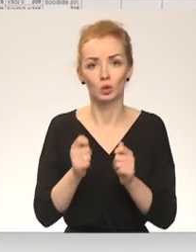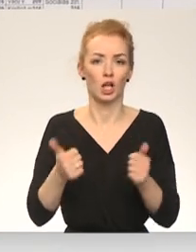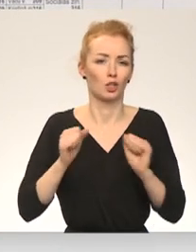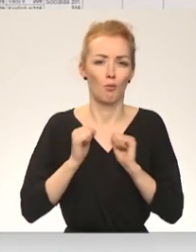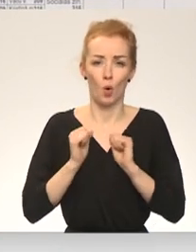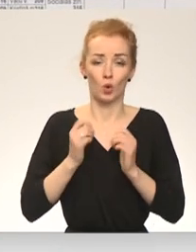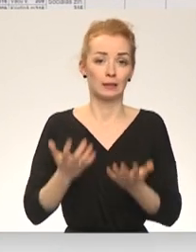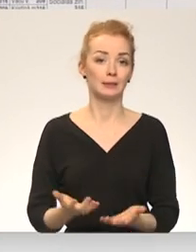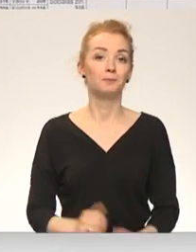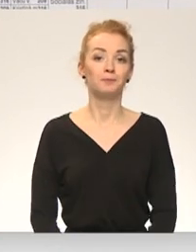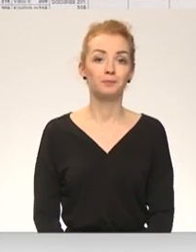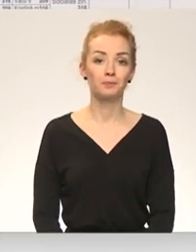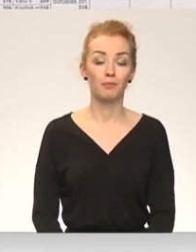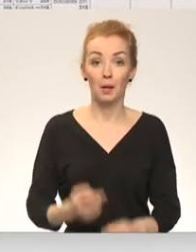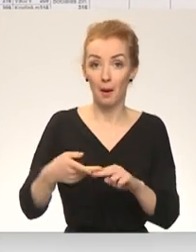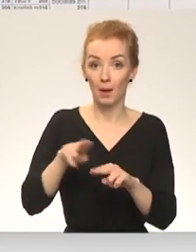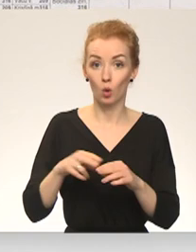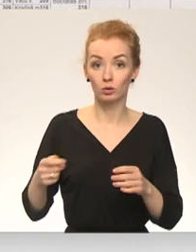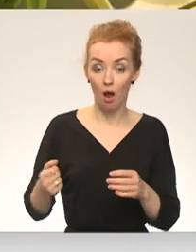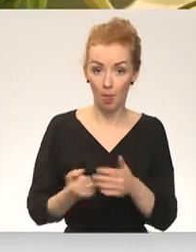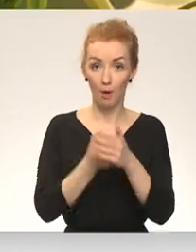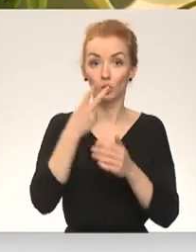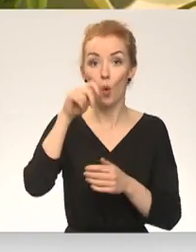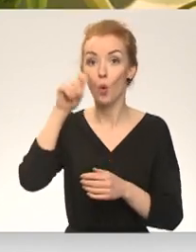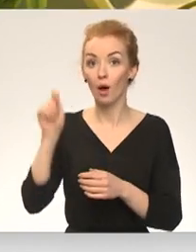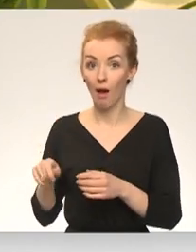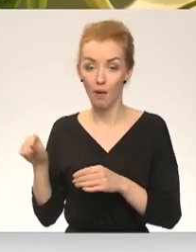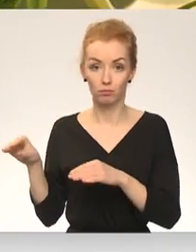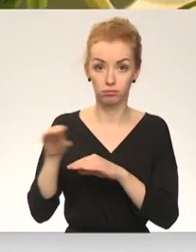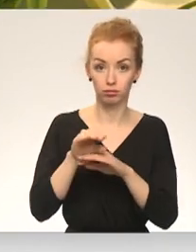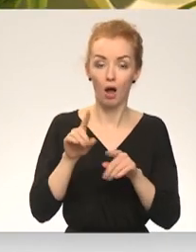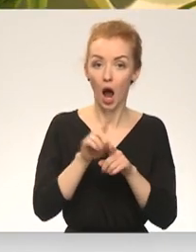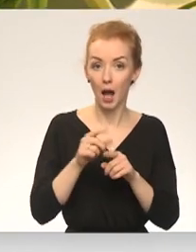Papildāt bausa skolēniem no Ukraines paredzēts arī privāta skolās.